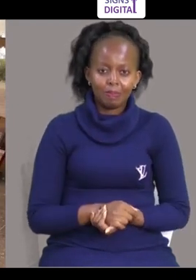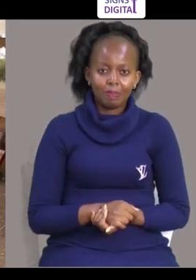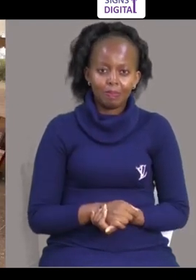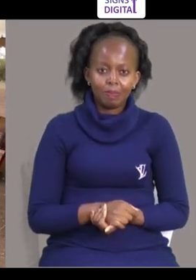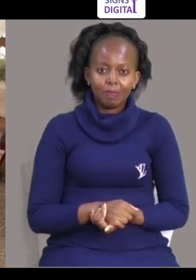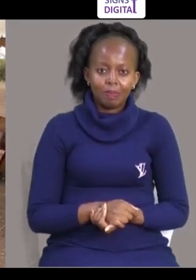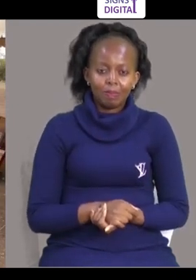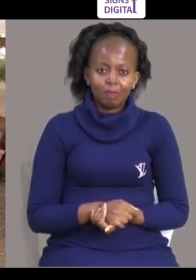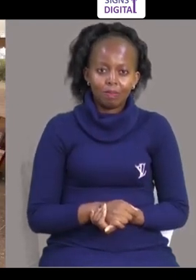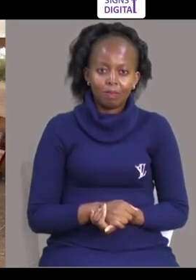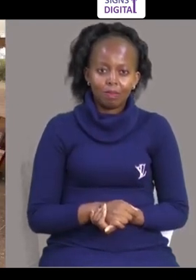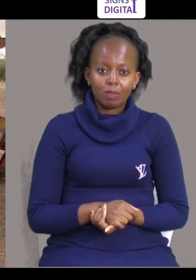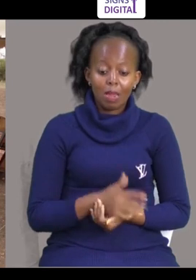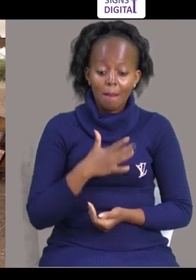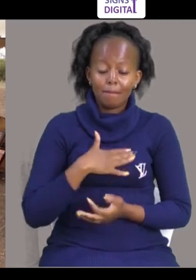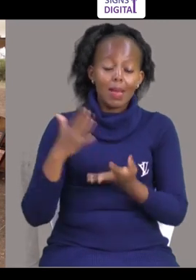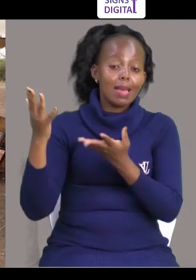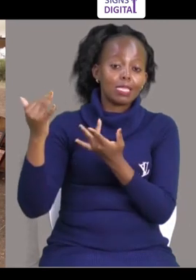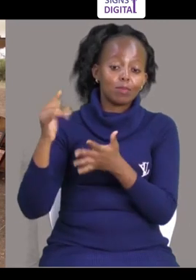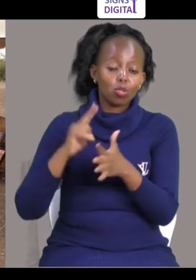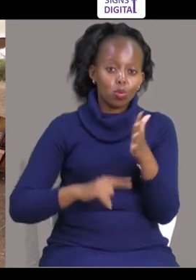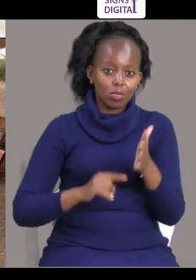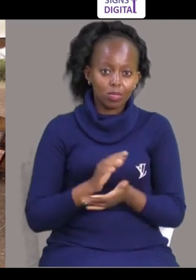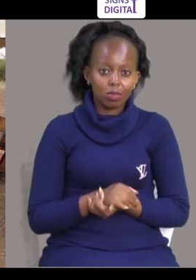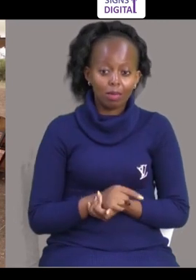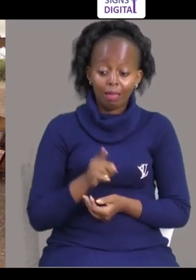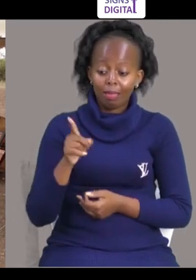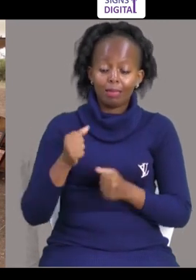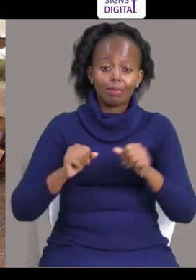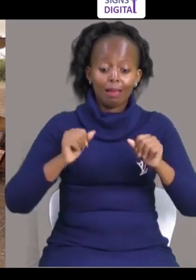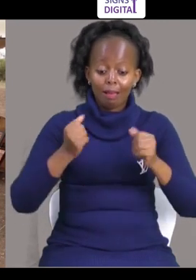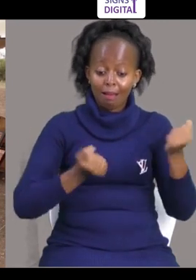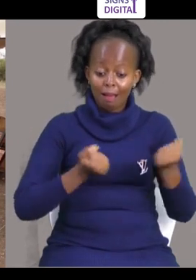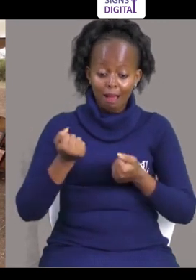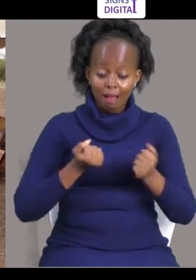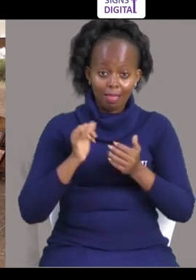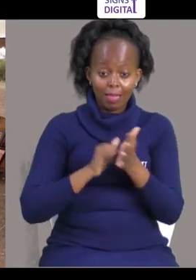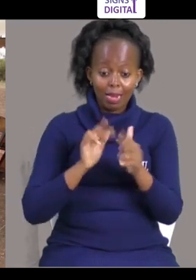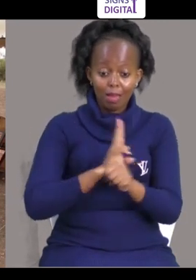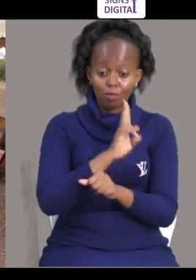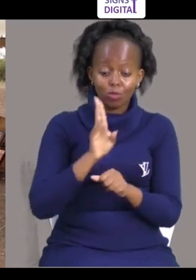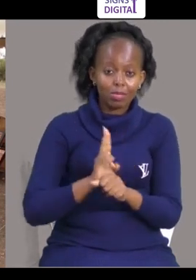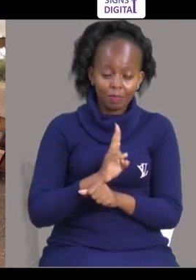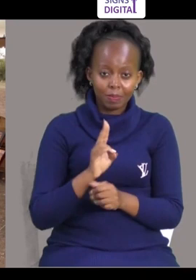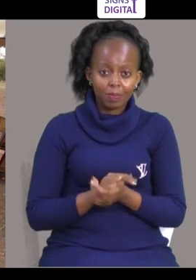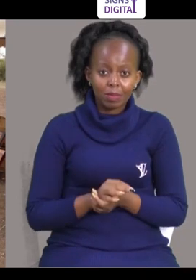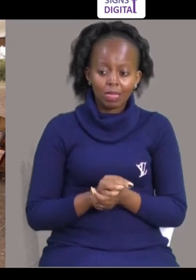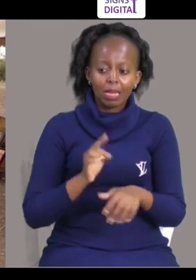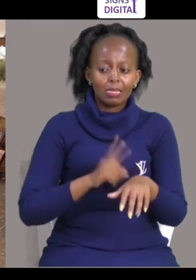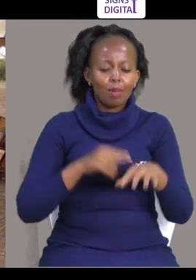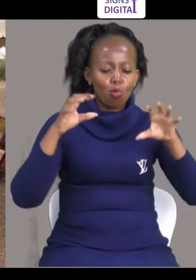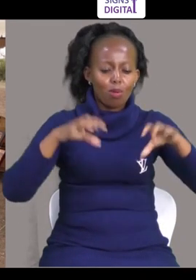mtu, hata nitigese wangu Tata jiu ya guli Ii gari ninayeshe wa